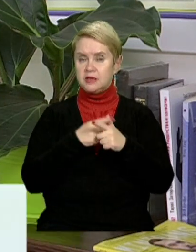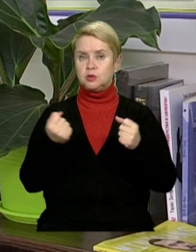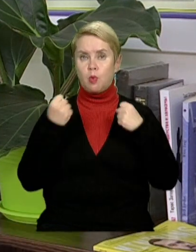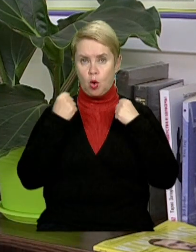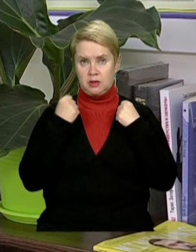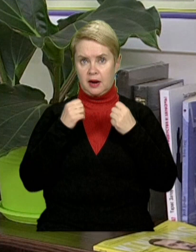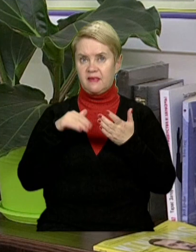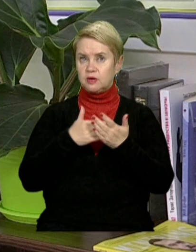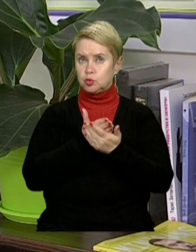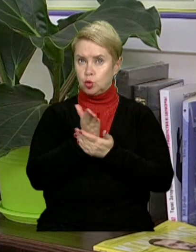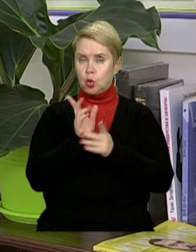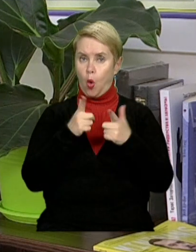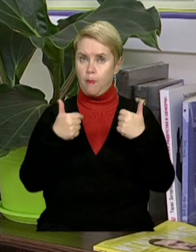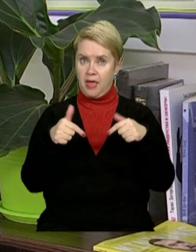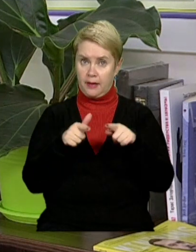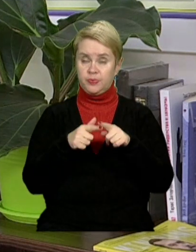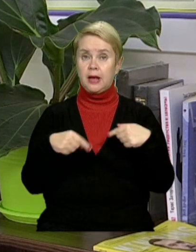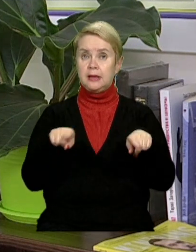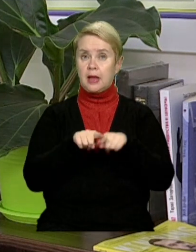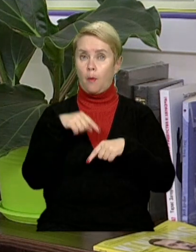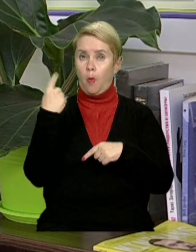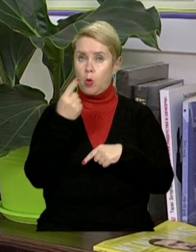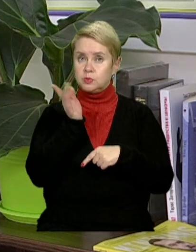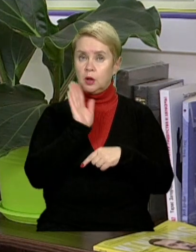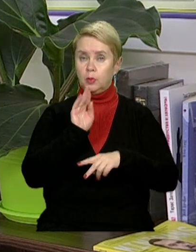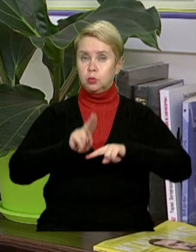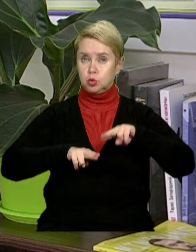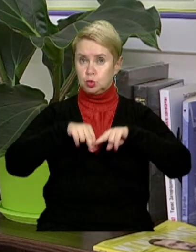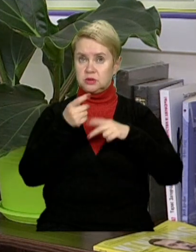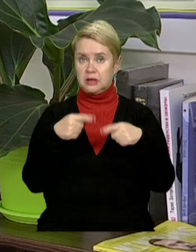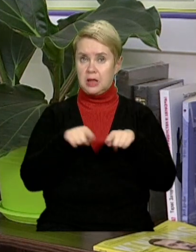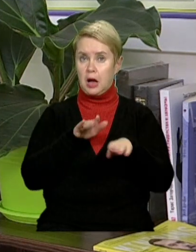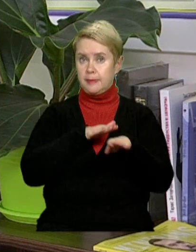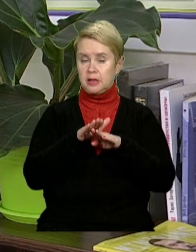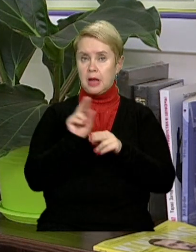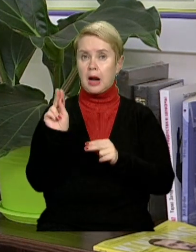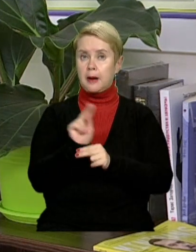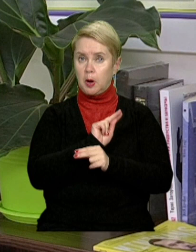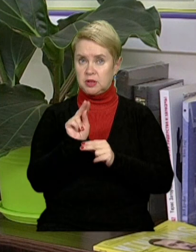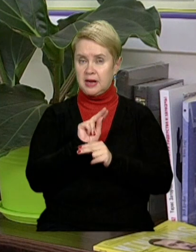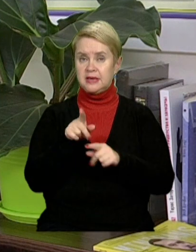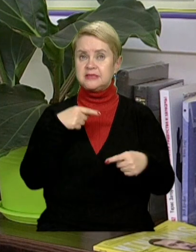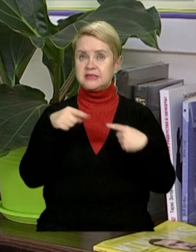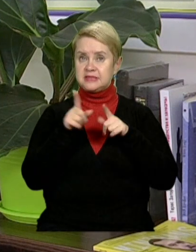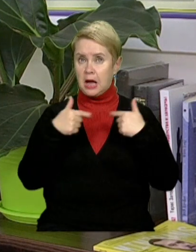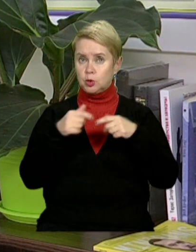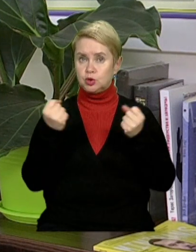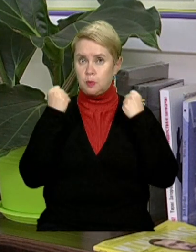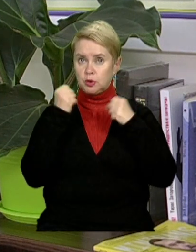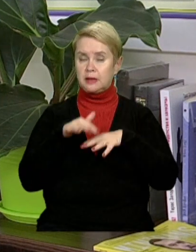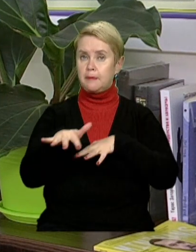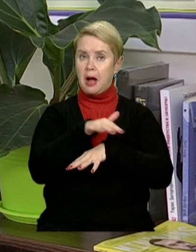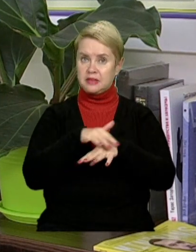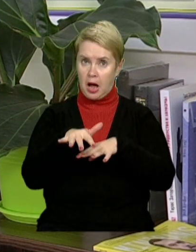спортивних інфраструктурних об'єктах. Так по області будуються та капітально ремонтуються стадіони, спортивні